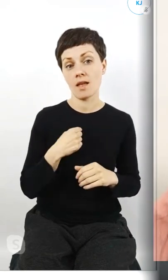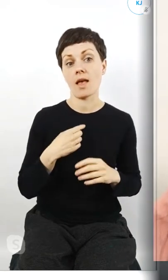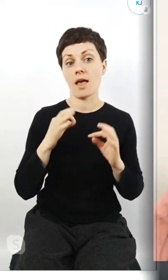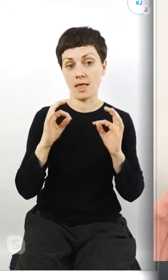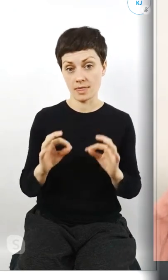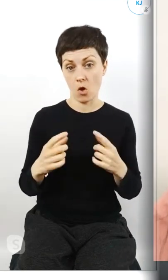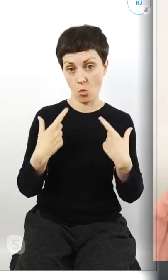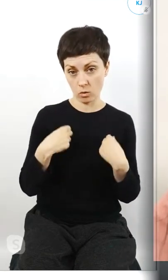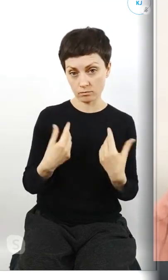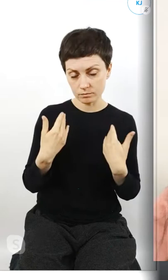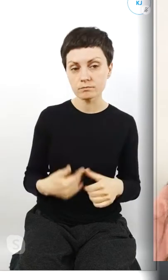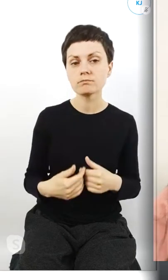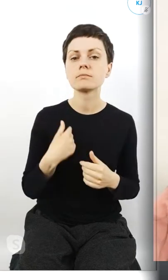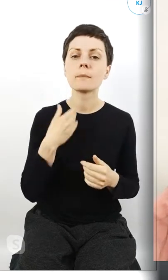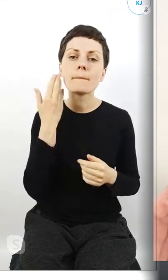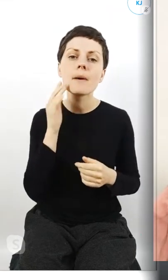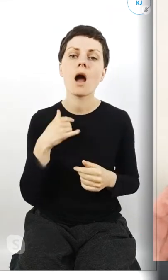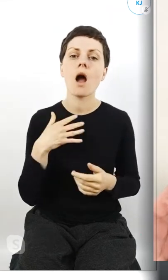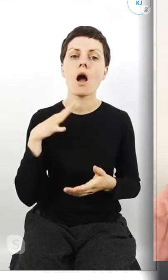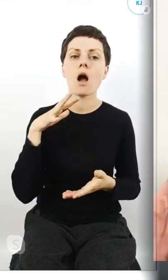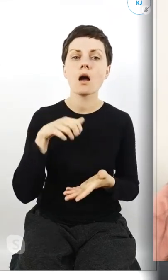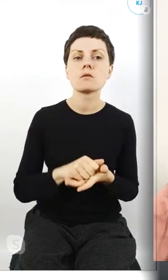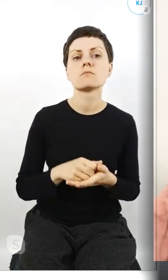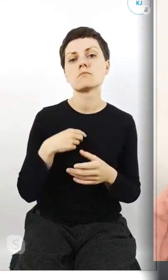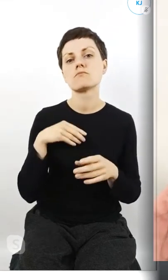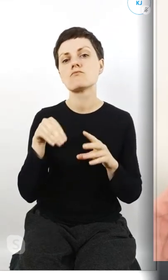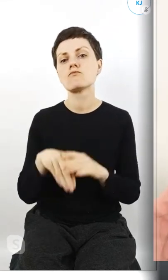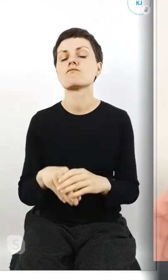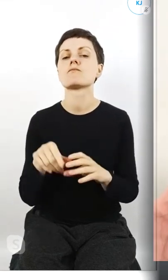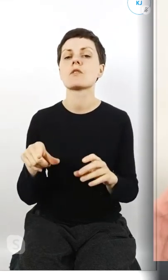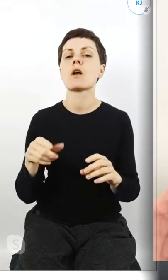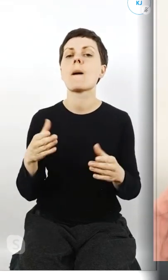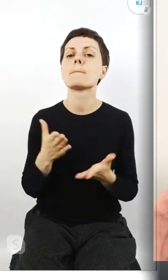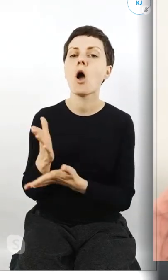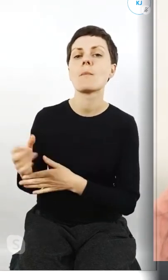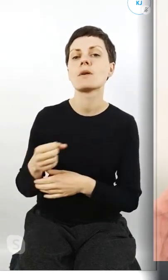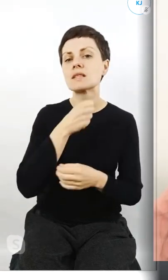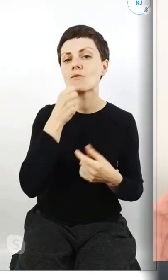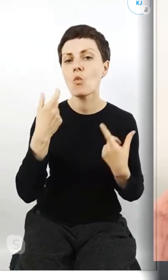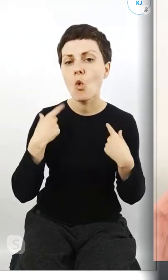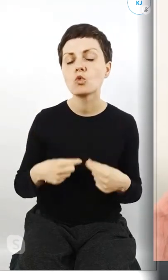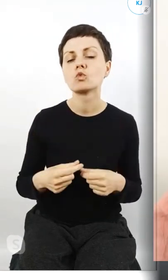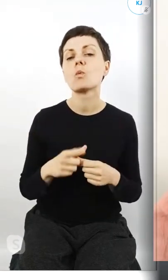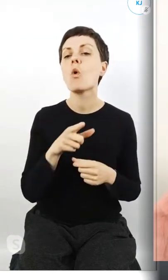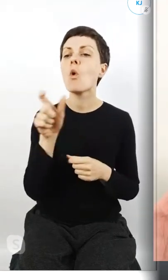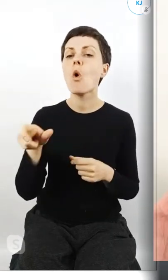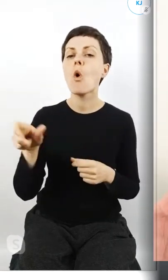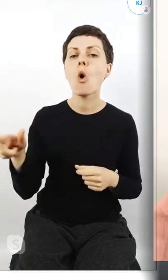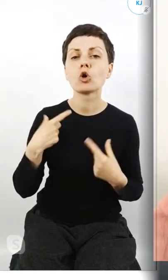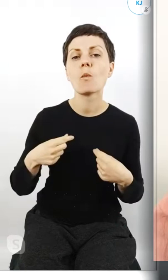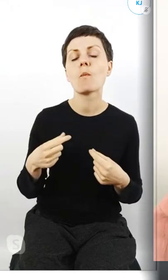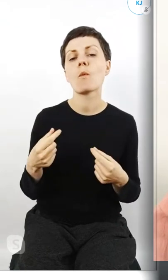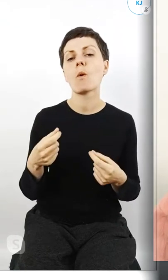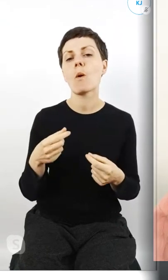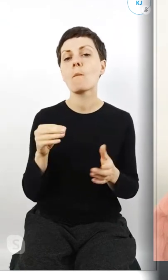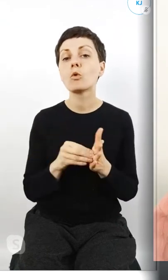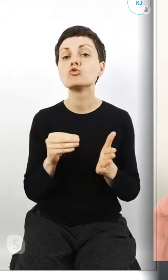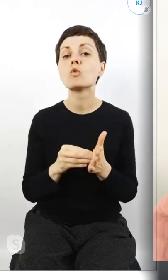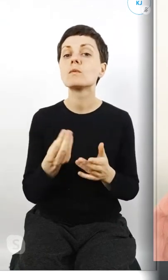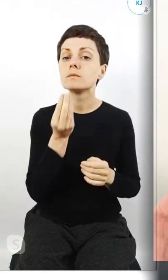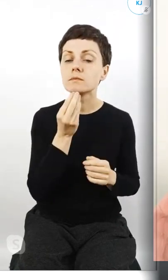osobiście bardziej zaczęłam się angażować w pomoc seniorom i osobom potrzebującym żywności,